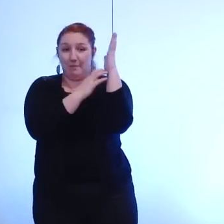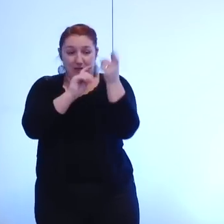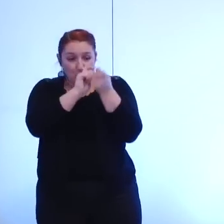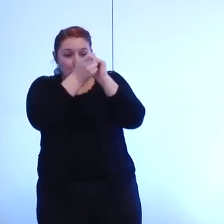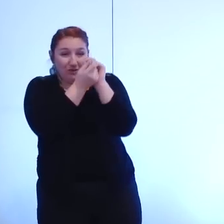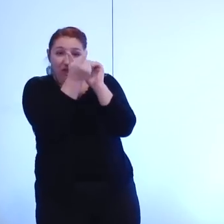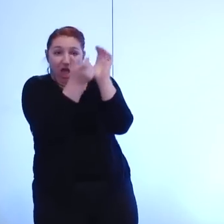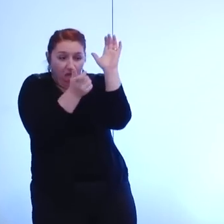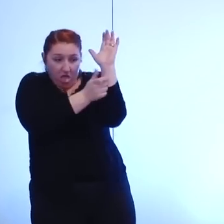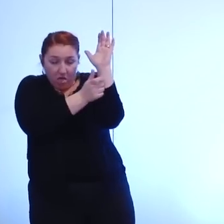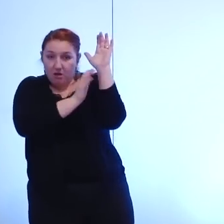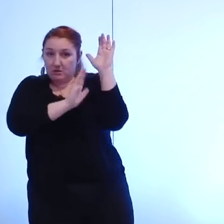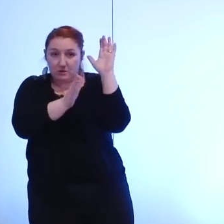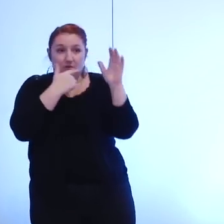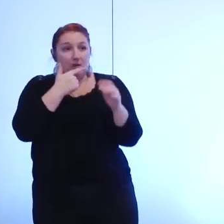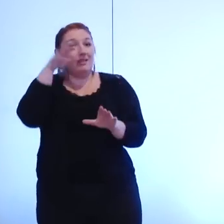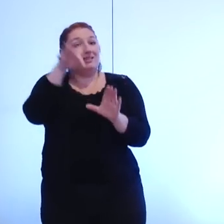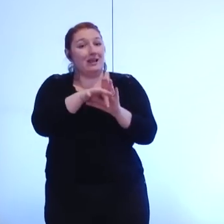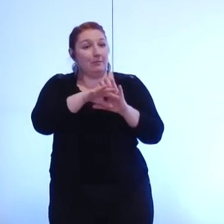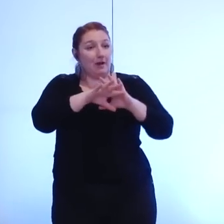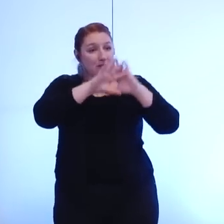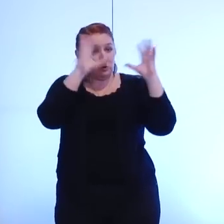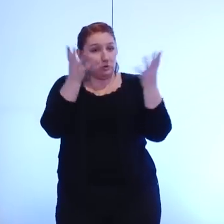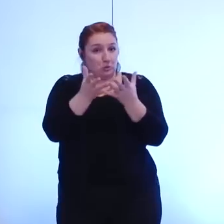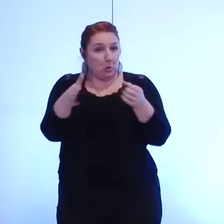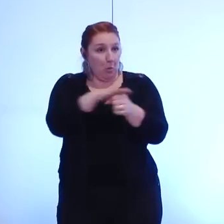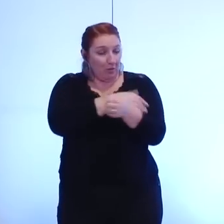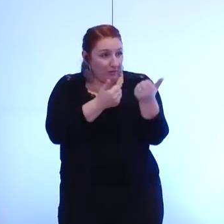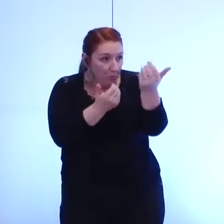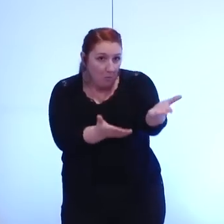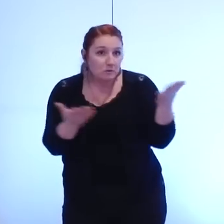'amendement numéro 3 et donc je soumets la délibération à s'y modifier